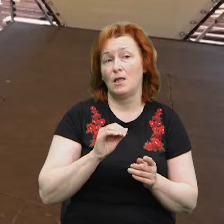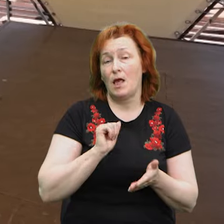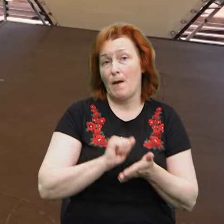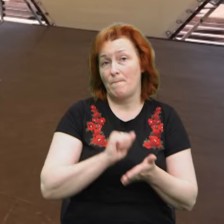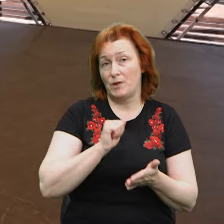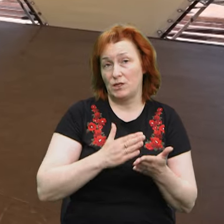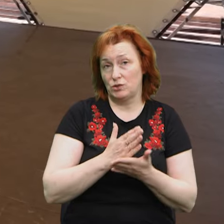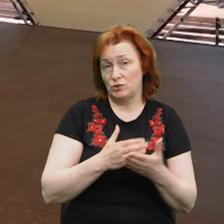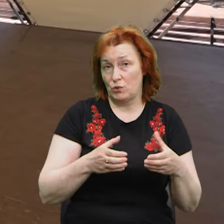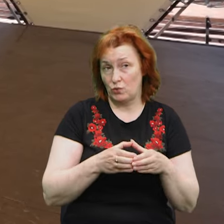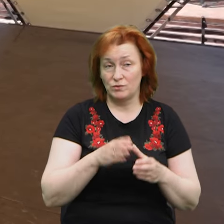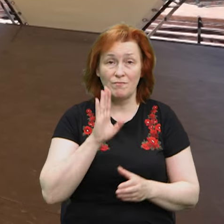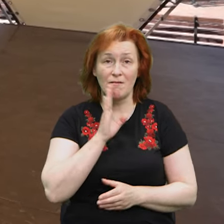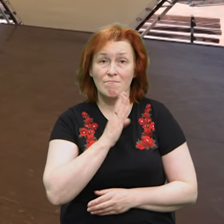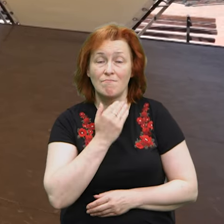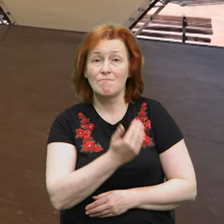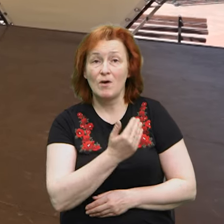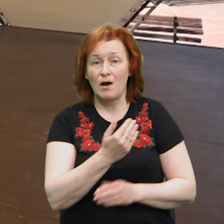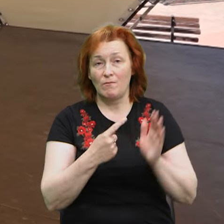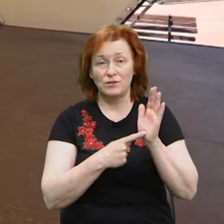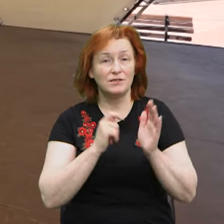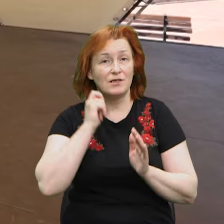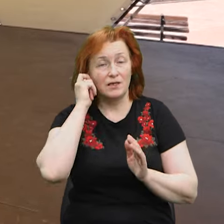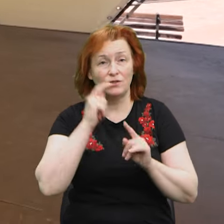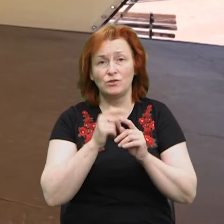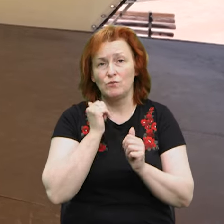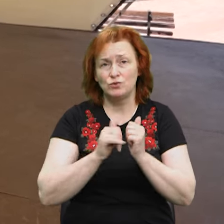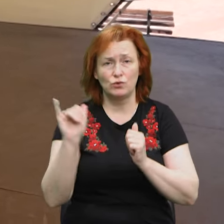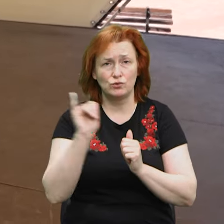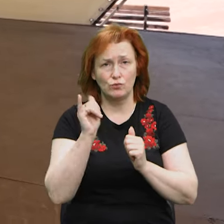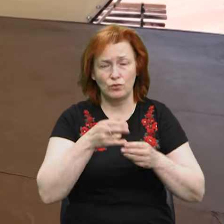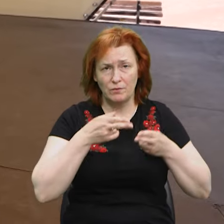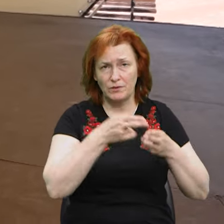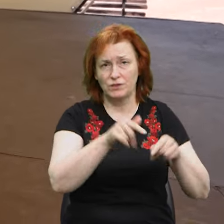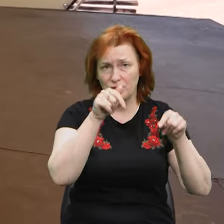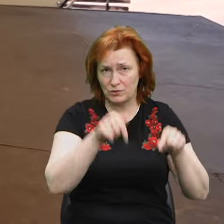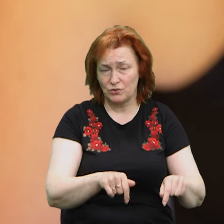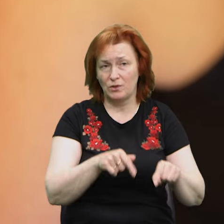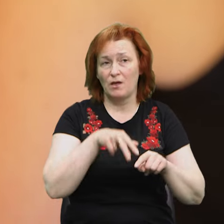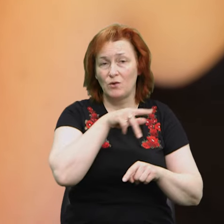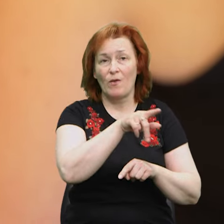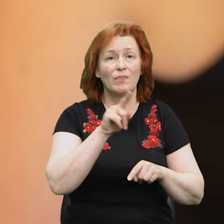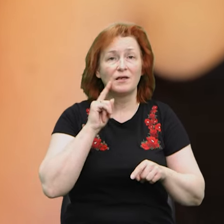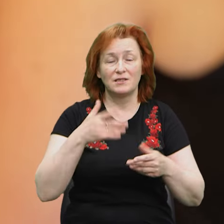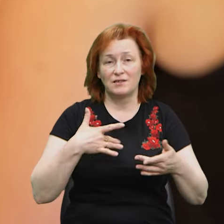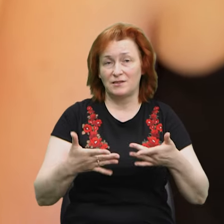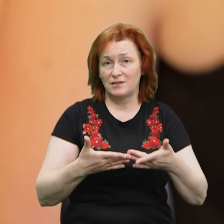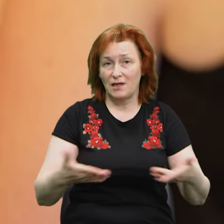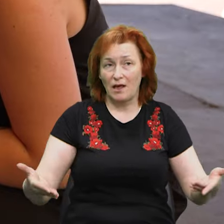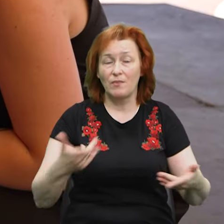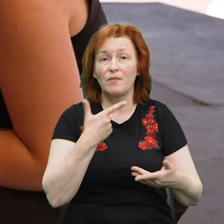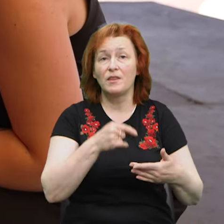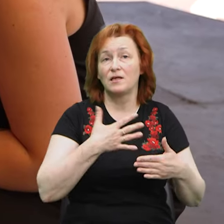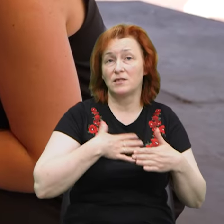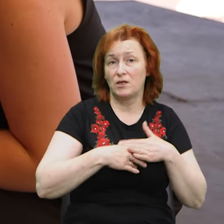прокуратури. Мама шестирічної Софійки щосуботи приїжджає з Києва до Чернігова, йде до «зеленої сцени», де загинула її донька,